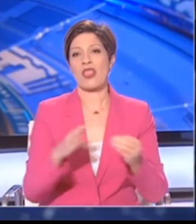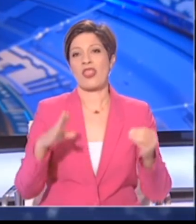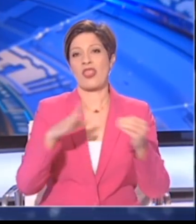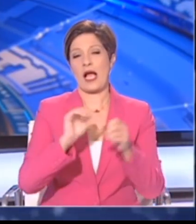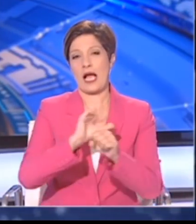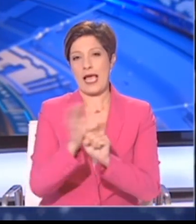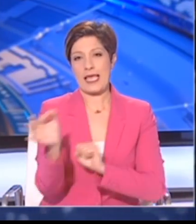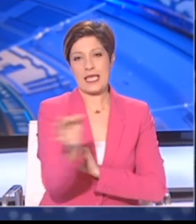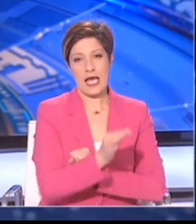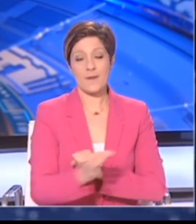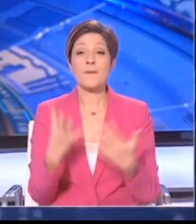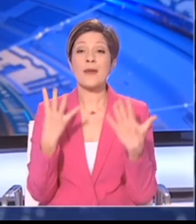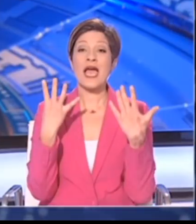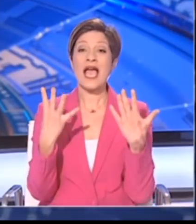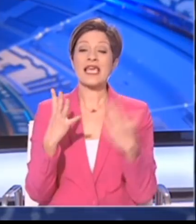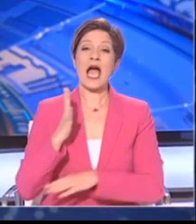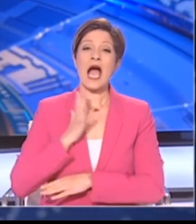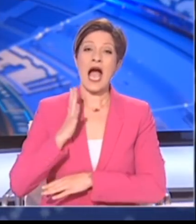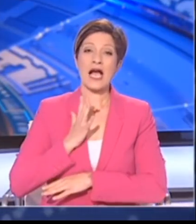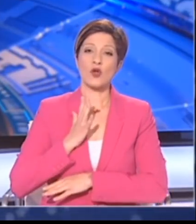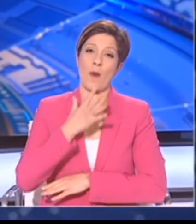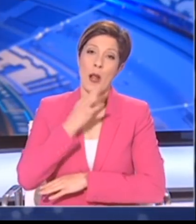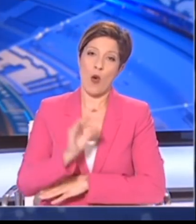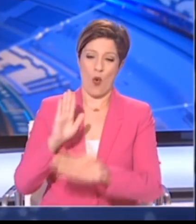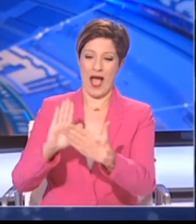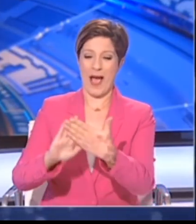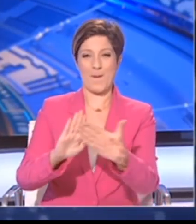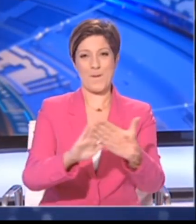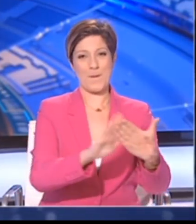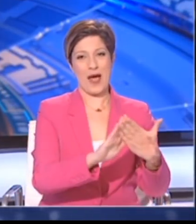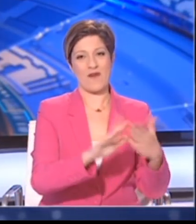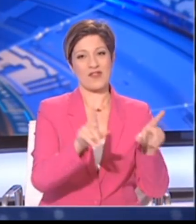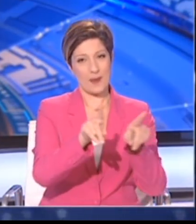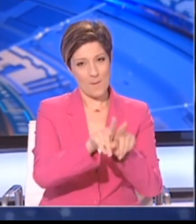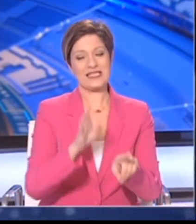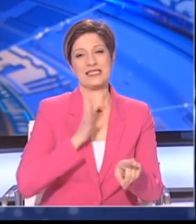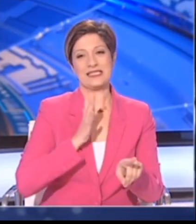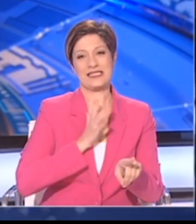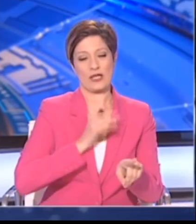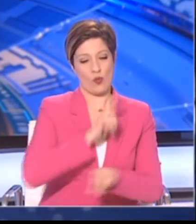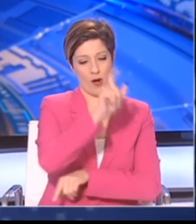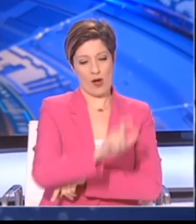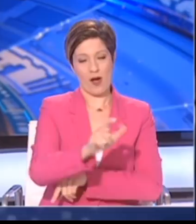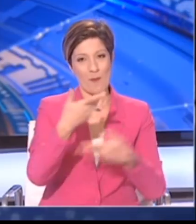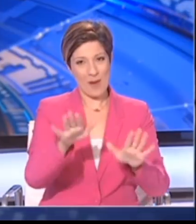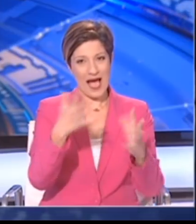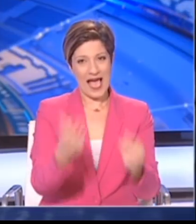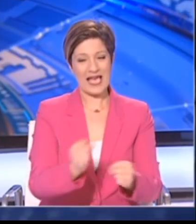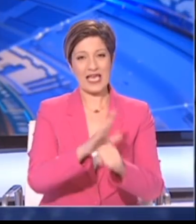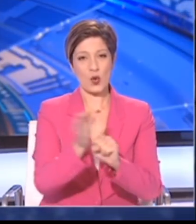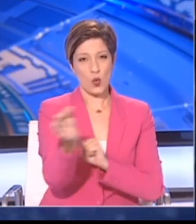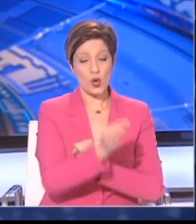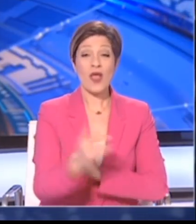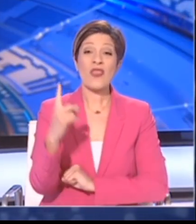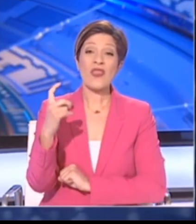Συγκεκριμένα πρόκειται για 9 άτομα που εντοπίστηκαν μέσω εχνηλάτησης των επαφών ή διεβεωμένων αριστατικών και 10